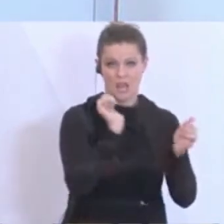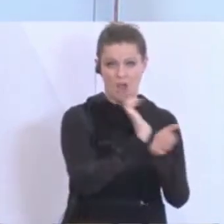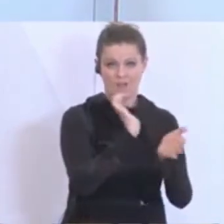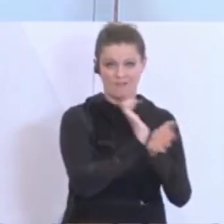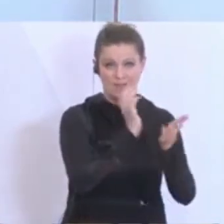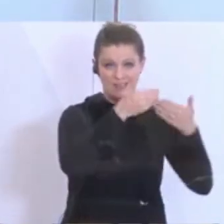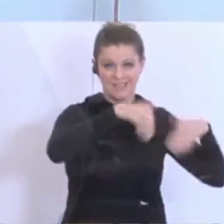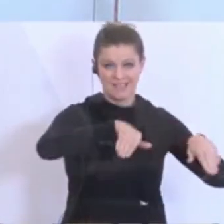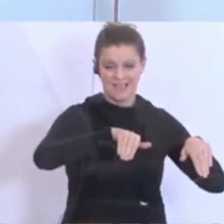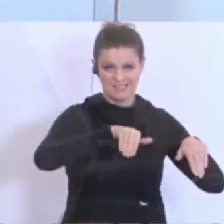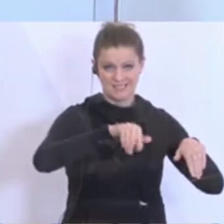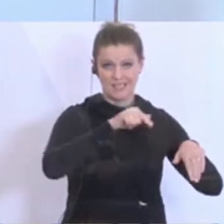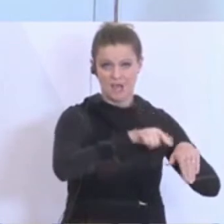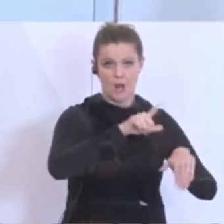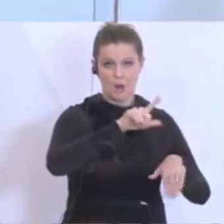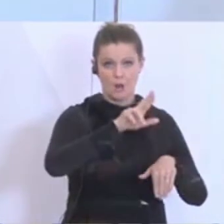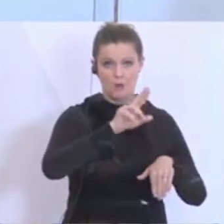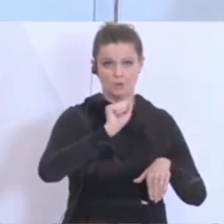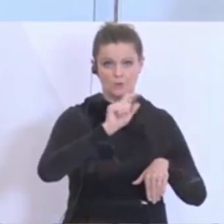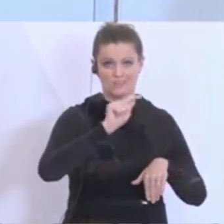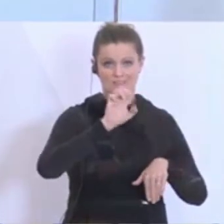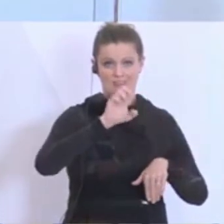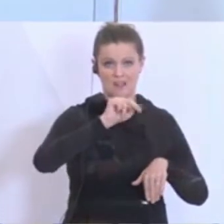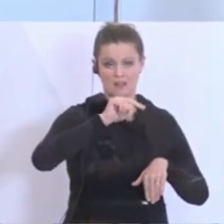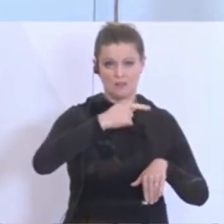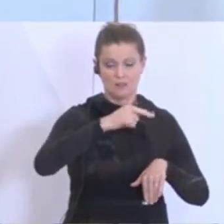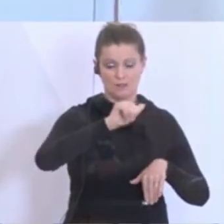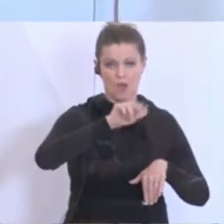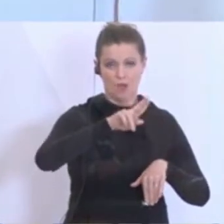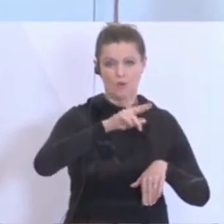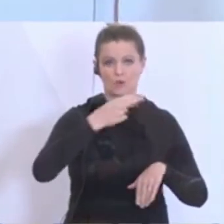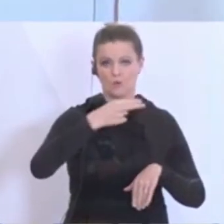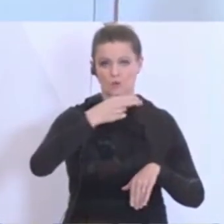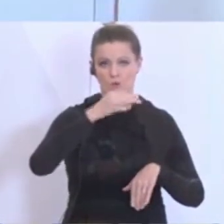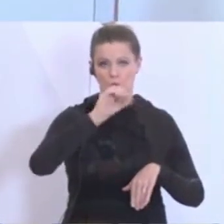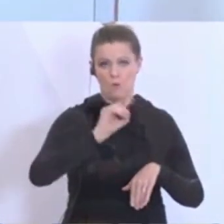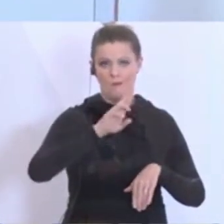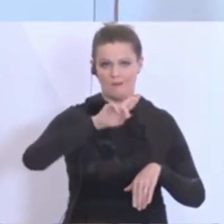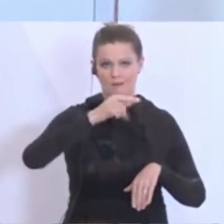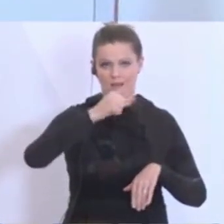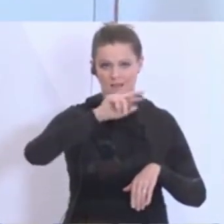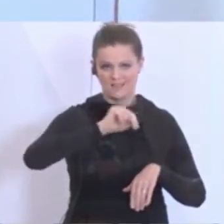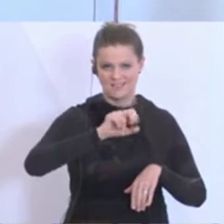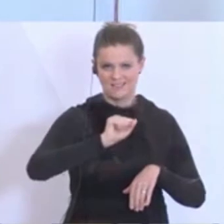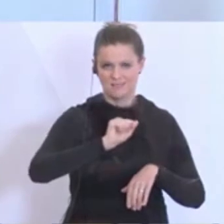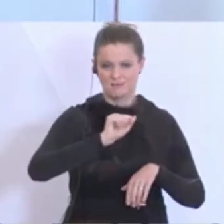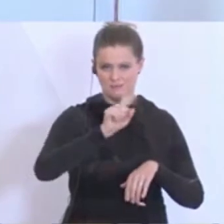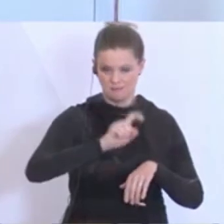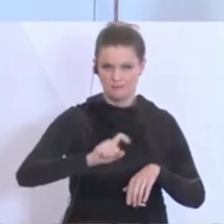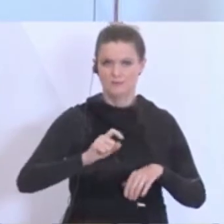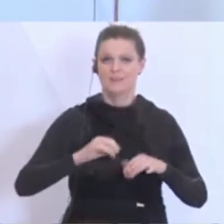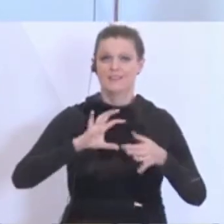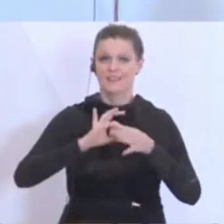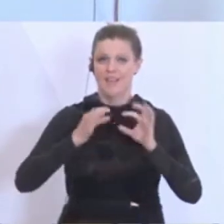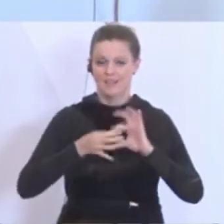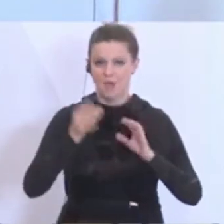Grenzübergang. In Lustenau und Hörnkranz sind wir im Einsatz. In Kärnten sind wir im Ausreisemanagement tätig, in